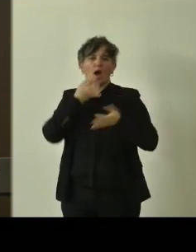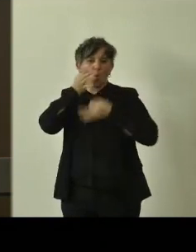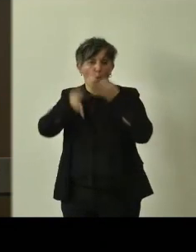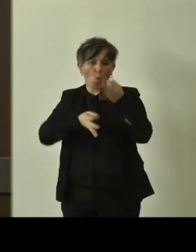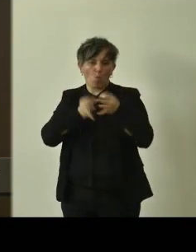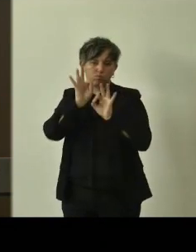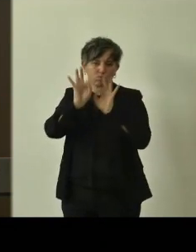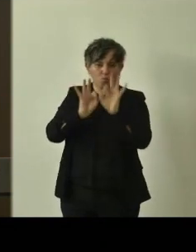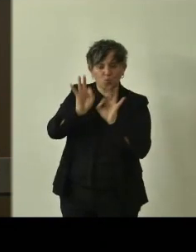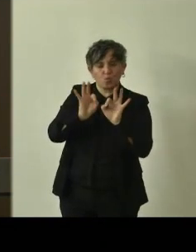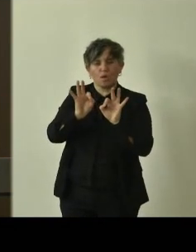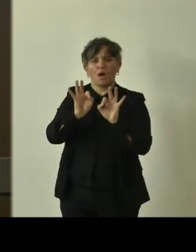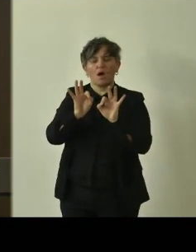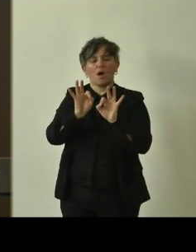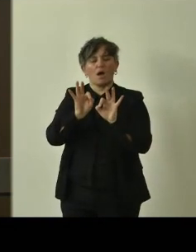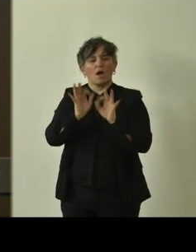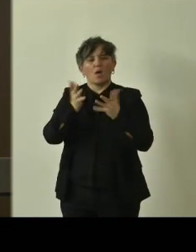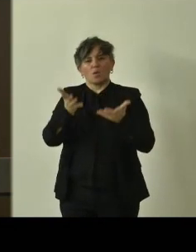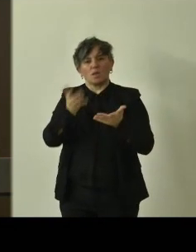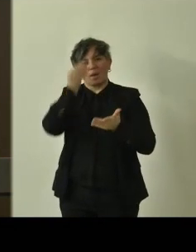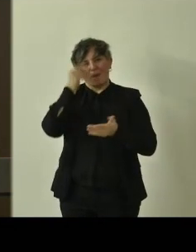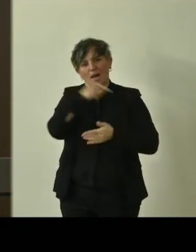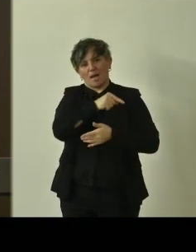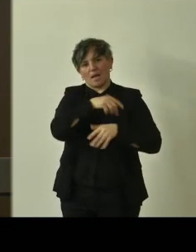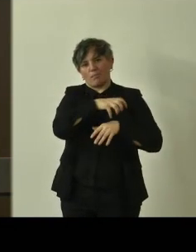settore, diamo o meno il parere.